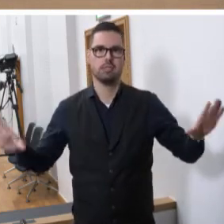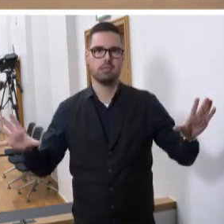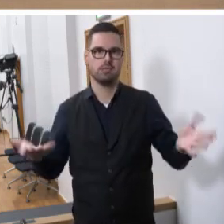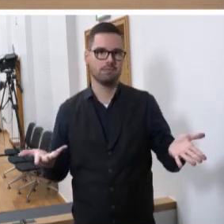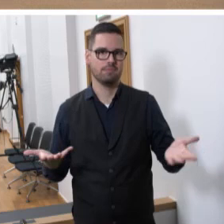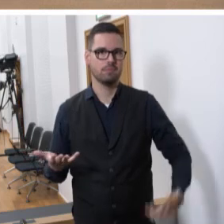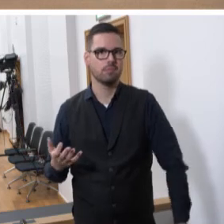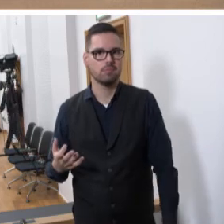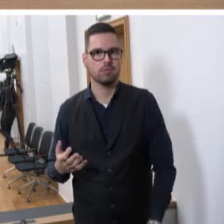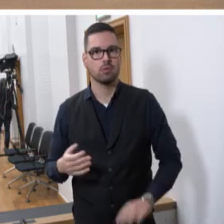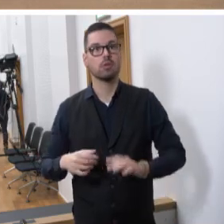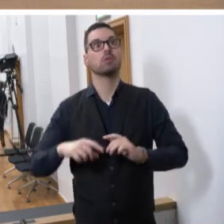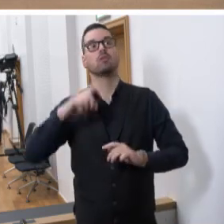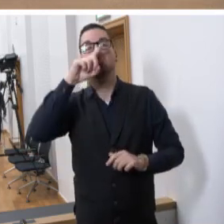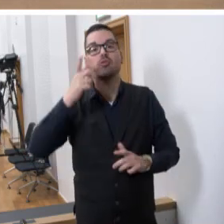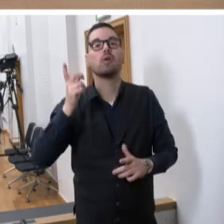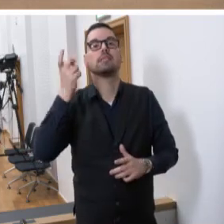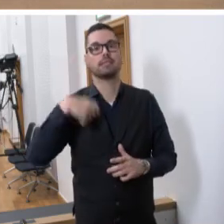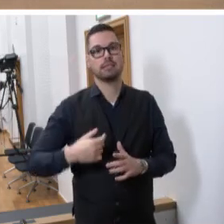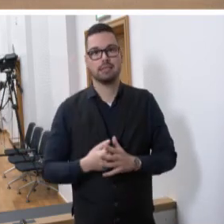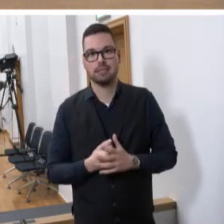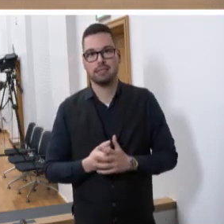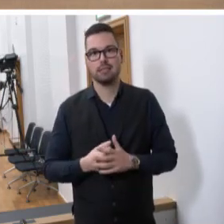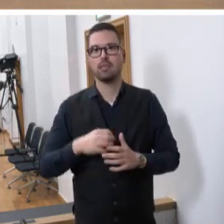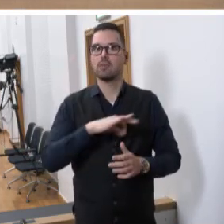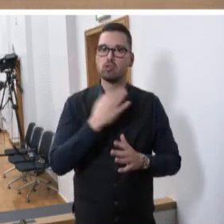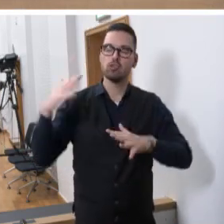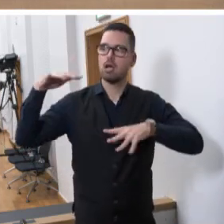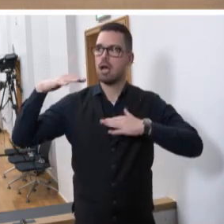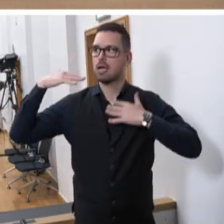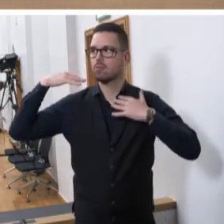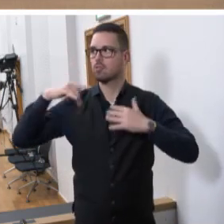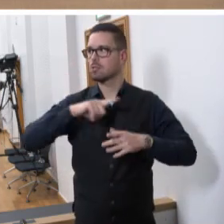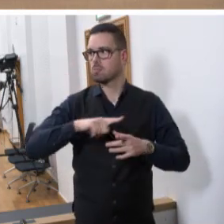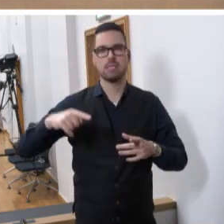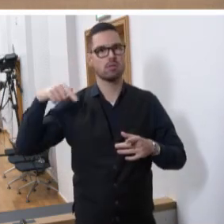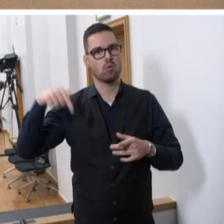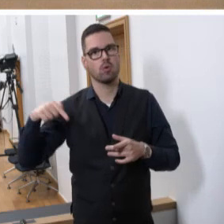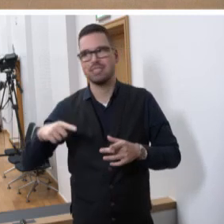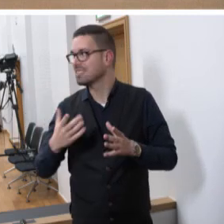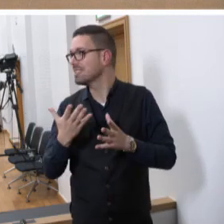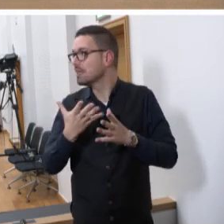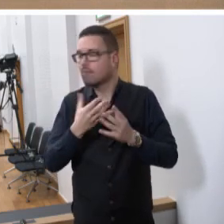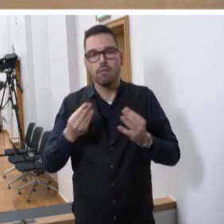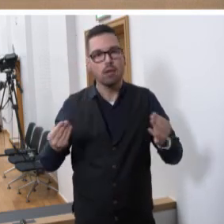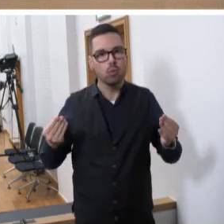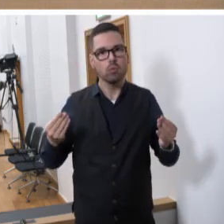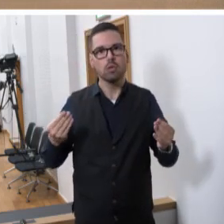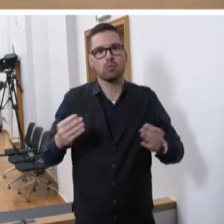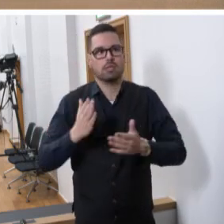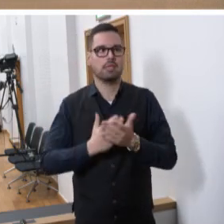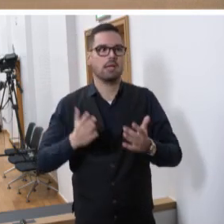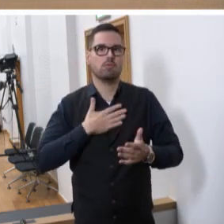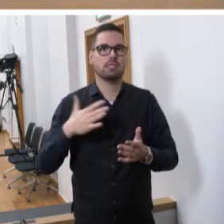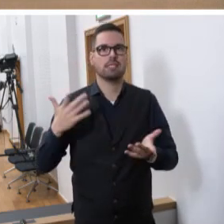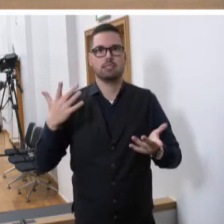anderes Bundesland. Und wir können stolz darauf sein, dass dieser französische Einfluss bis heute nie ganz verloren gegangen ist und Teil unserer